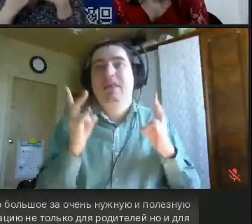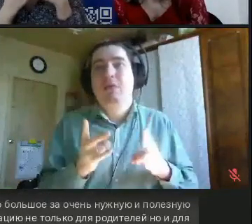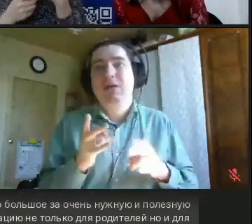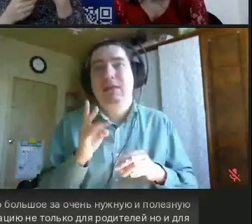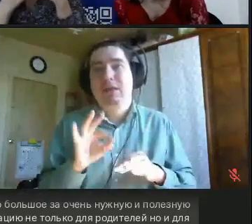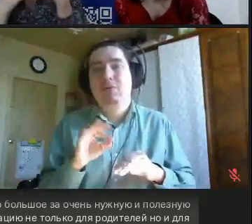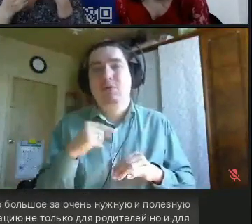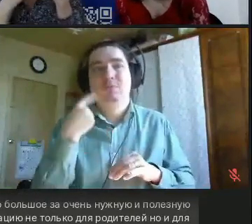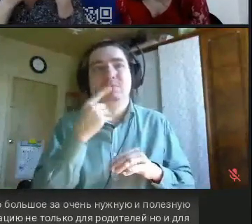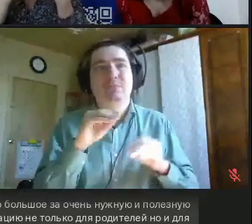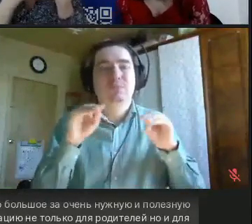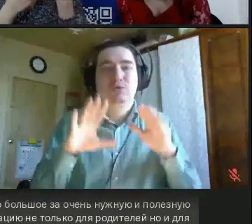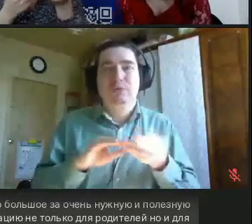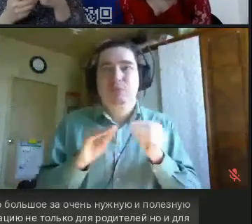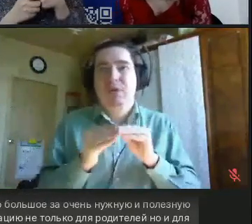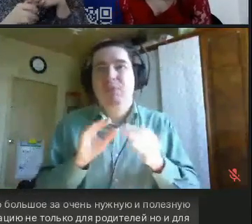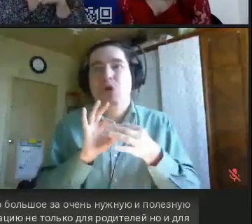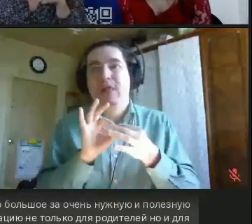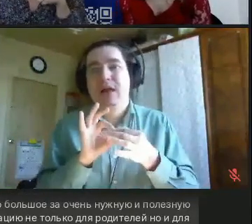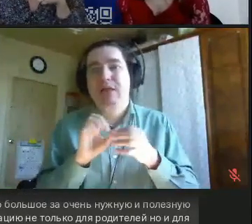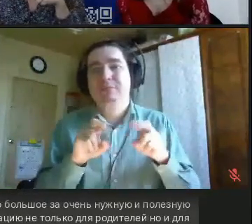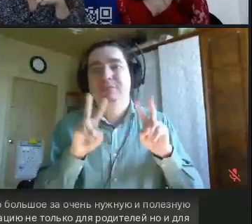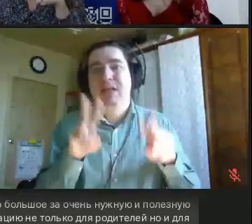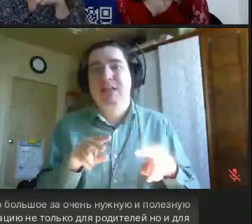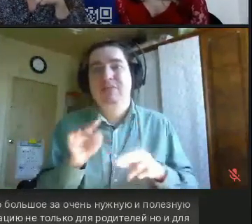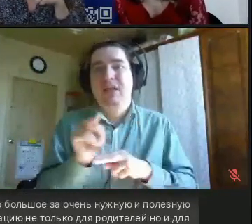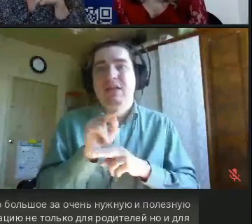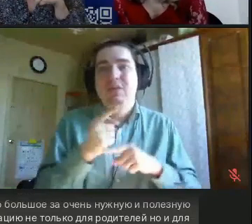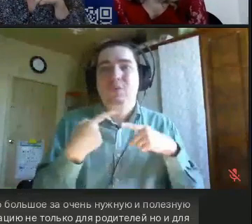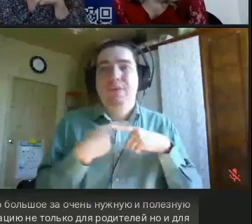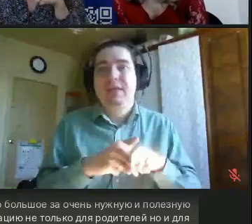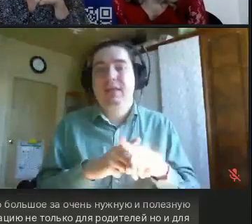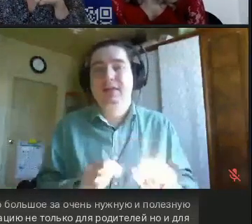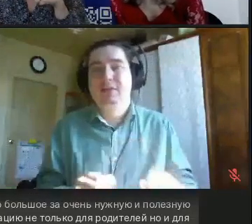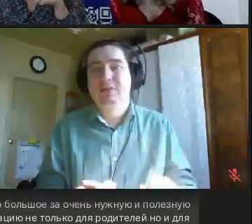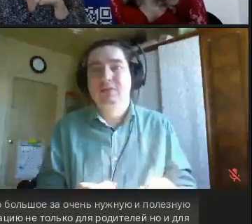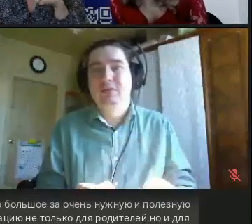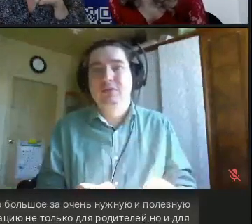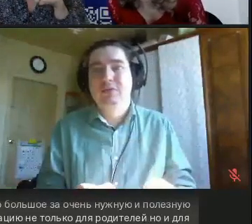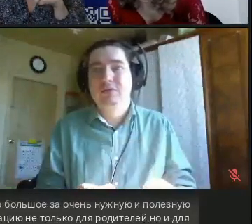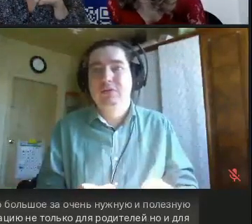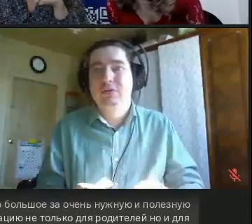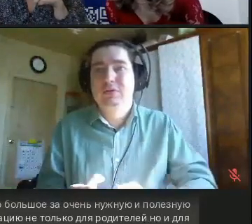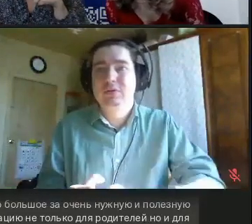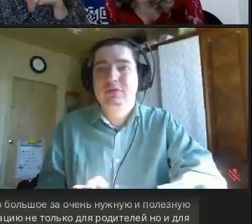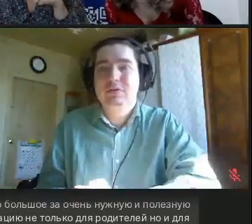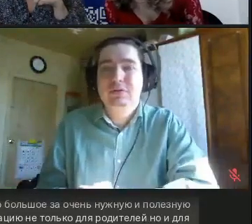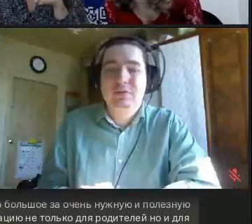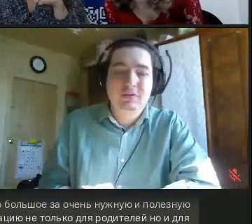лицо оппонента, да, и когда специалист корректирует техники. Так, сейчас чуточку почитаем, что происходит в чате.